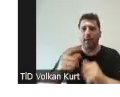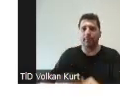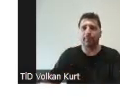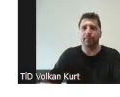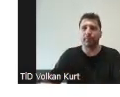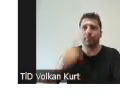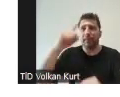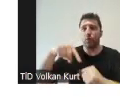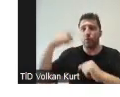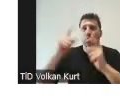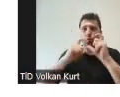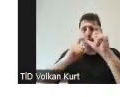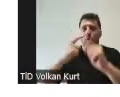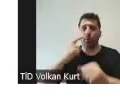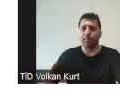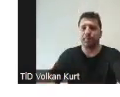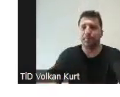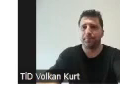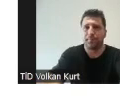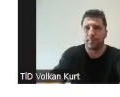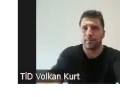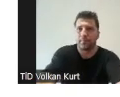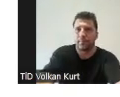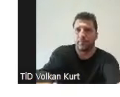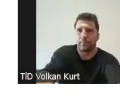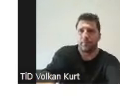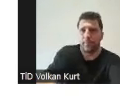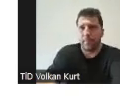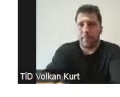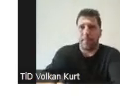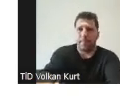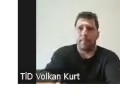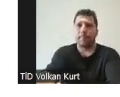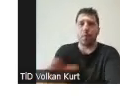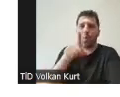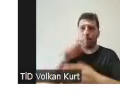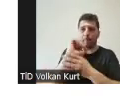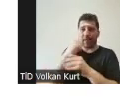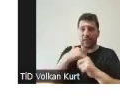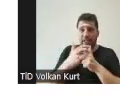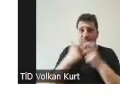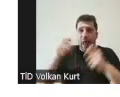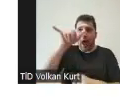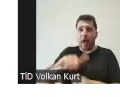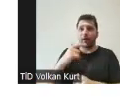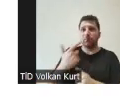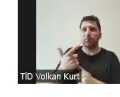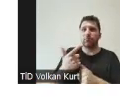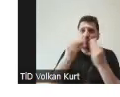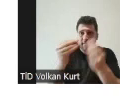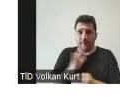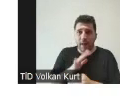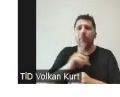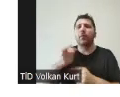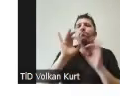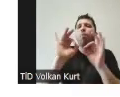Bir sonraki soru ise bu becerileri geliştirme, hakların korunmasına, sahip bir neresine katkı sunacak mı? Muhakkak katkı